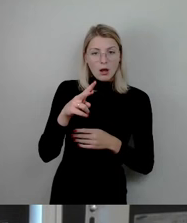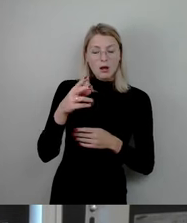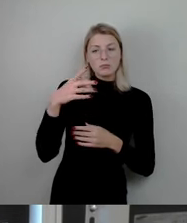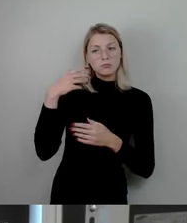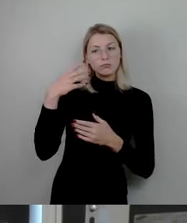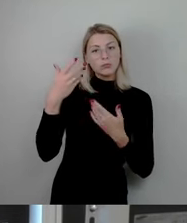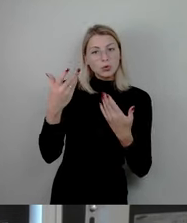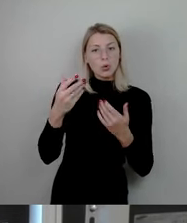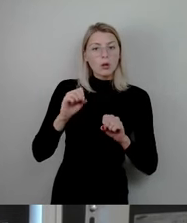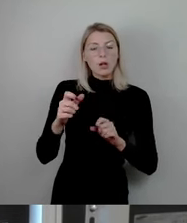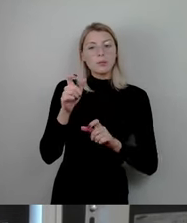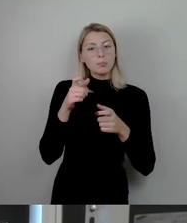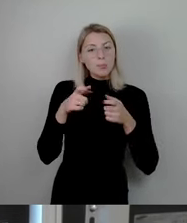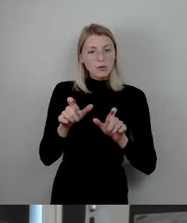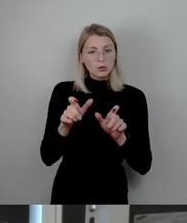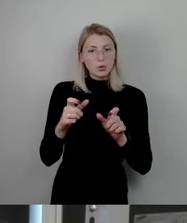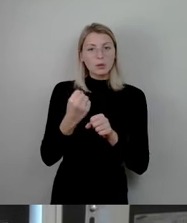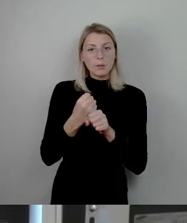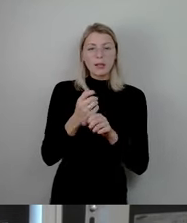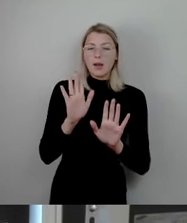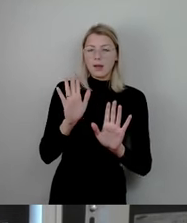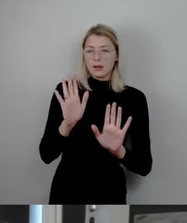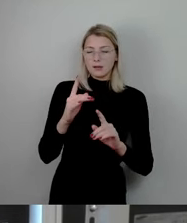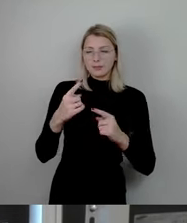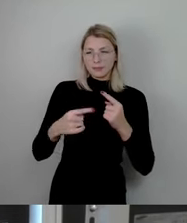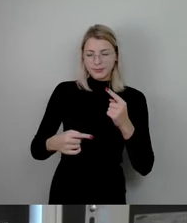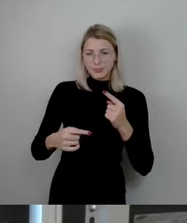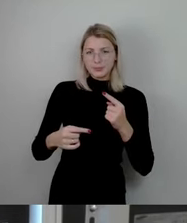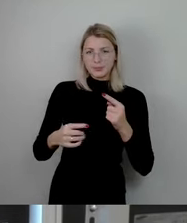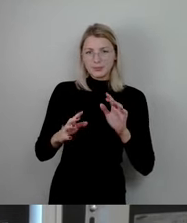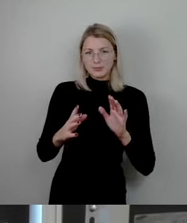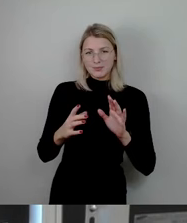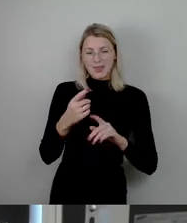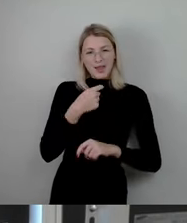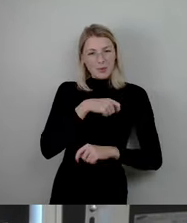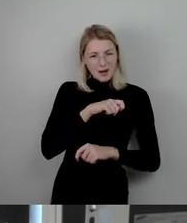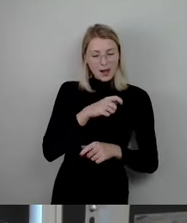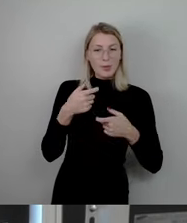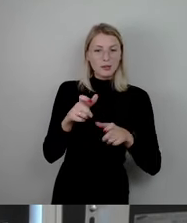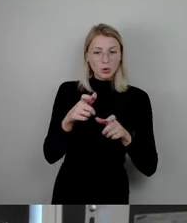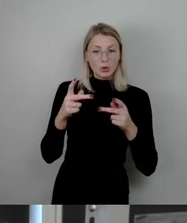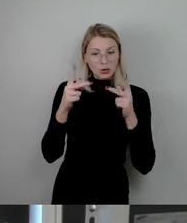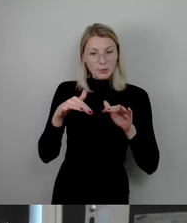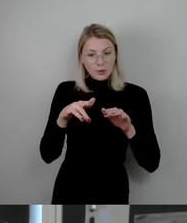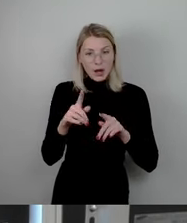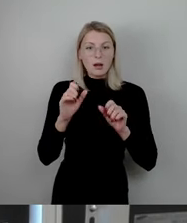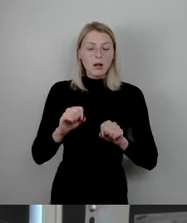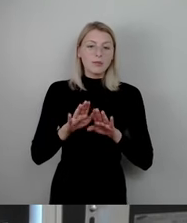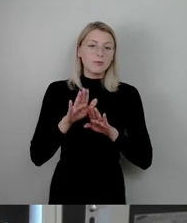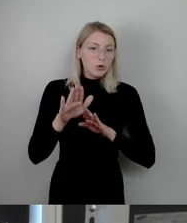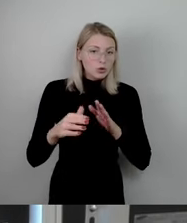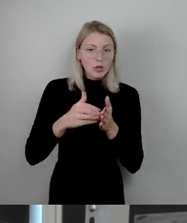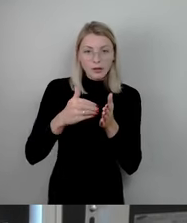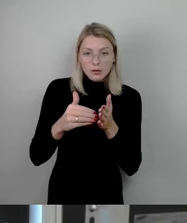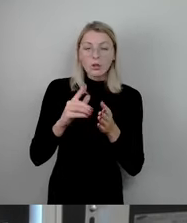Präventionsarbeit, das Konzept der kommunalen Kriminalprävention fortschreiben und verbessern. Gleichzeitig